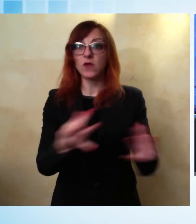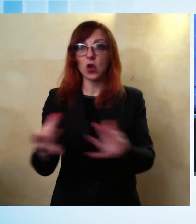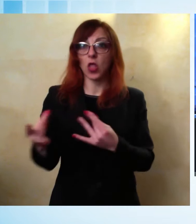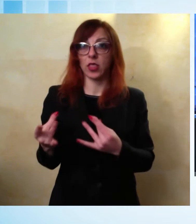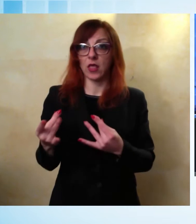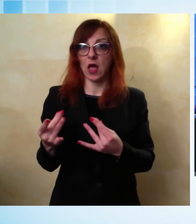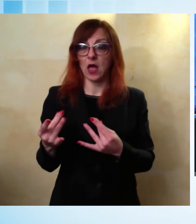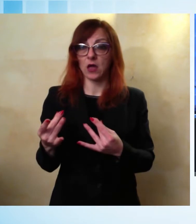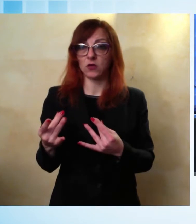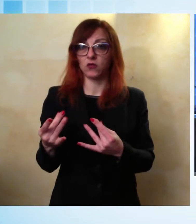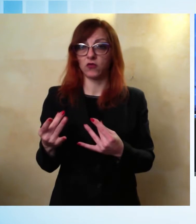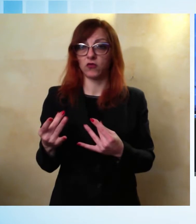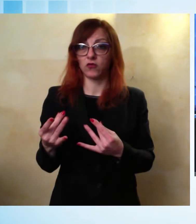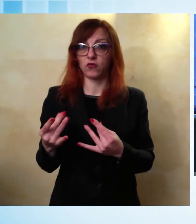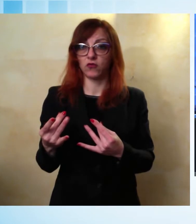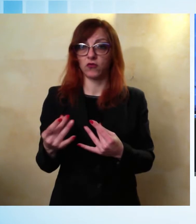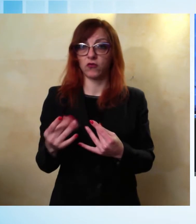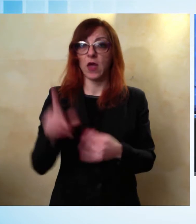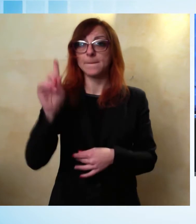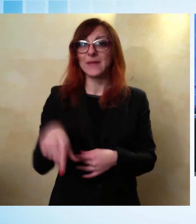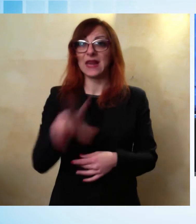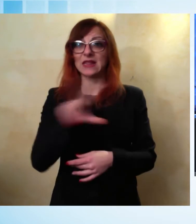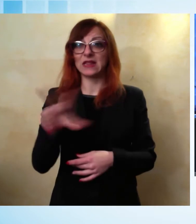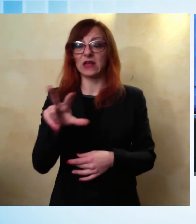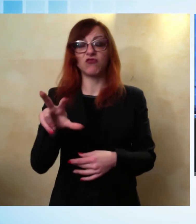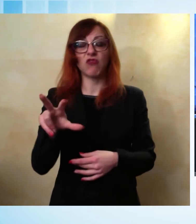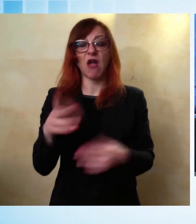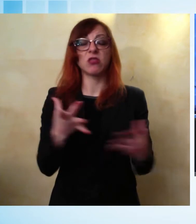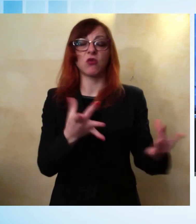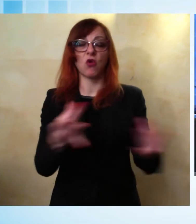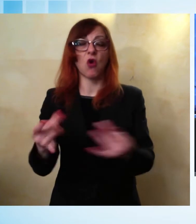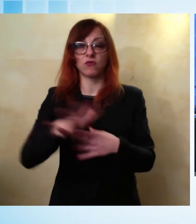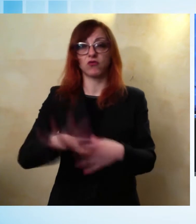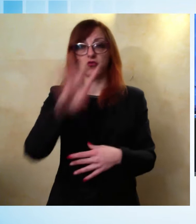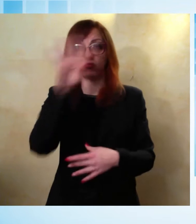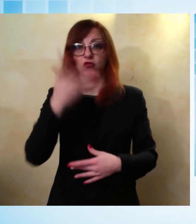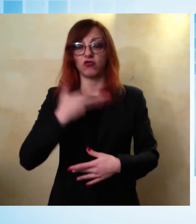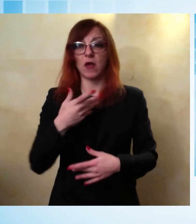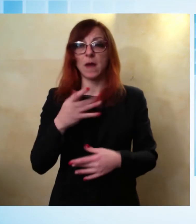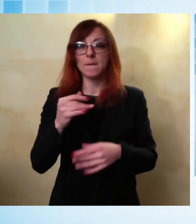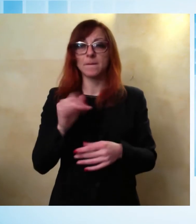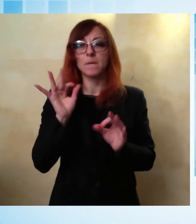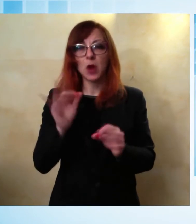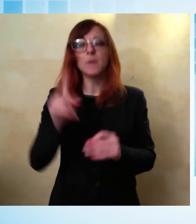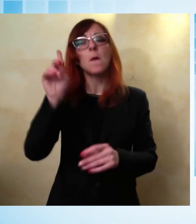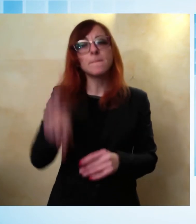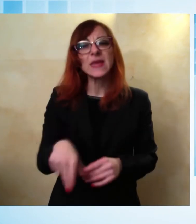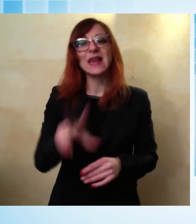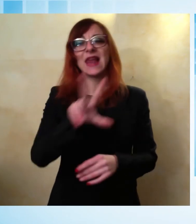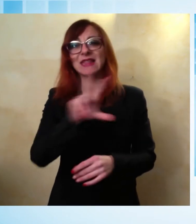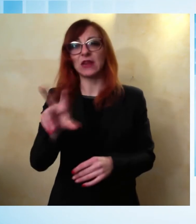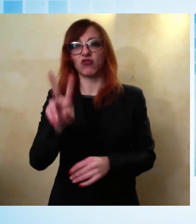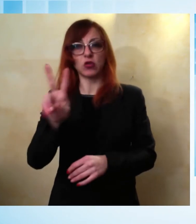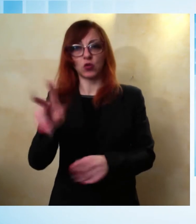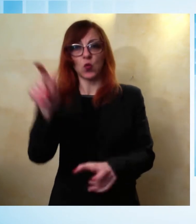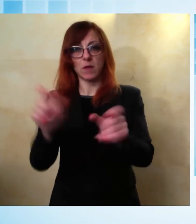ancora sopra quota 1.300 nuovi contagiati in Toscana, precisamente 1.302. I pazienti